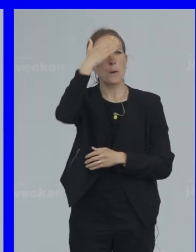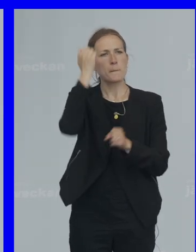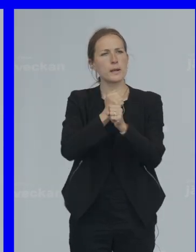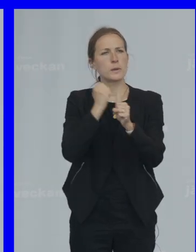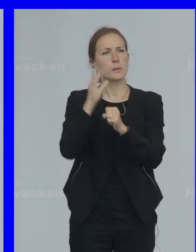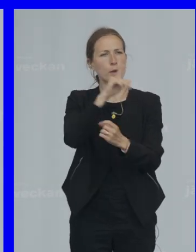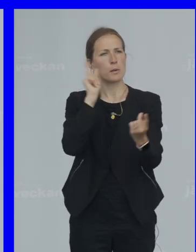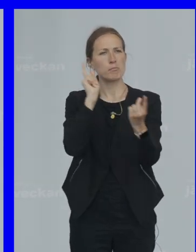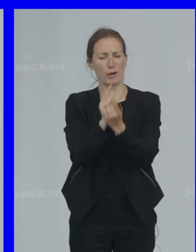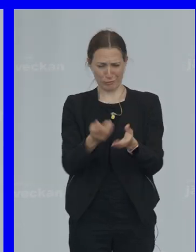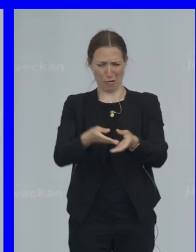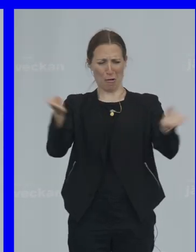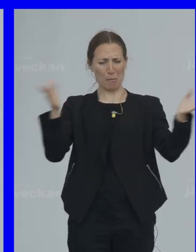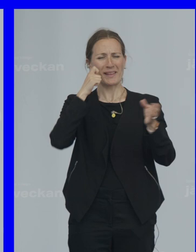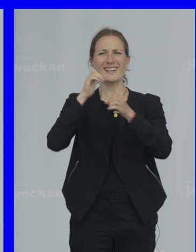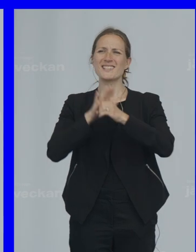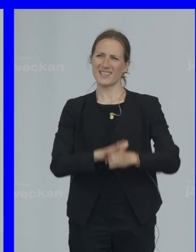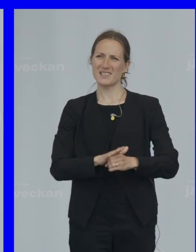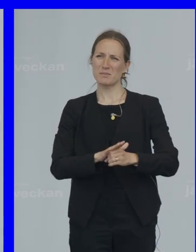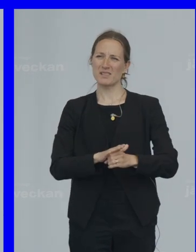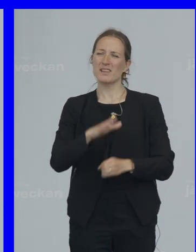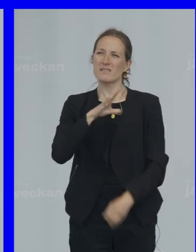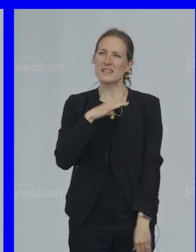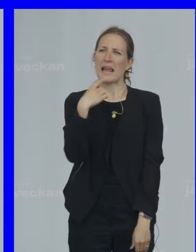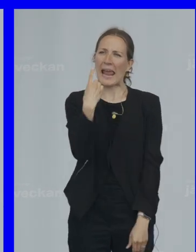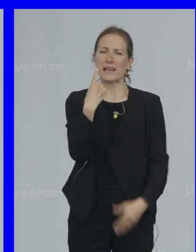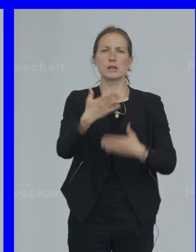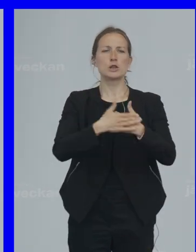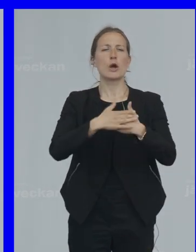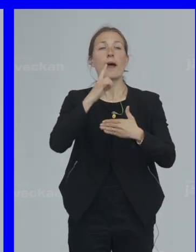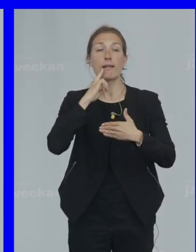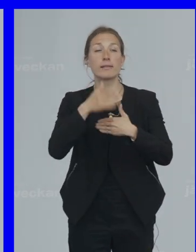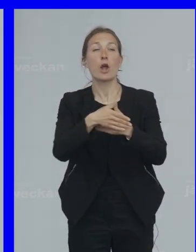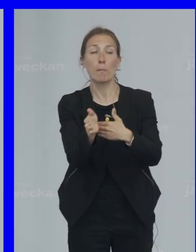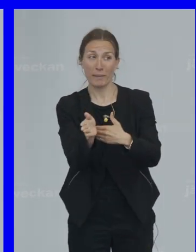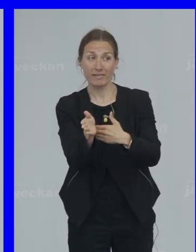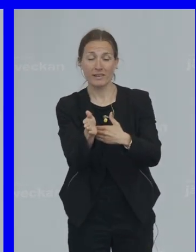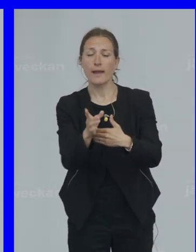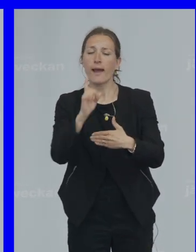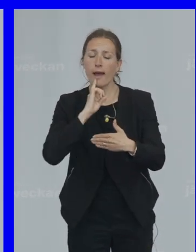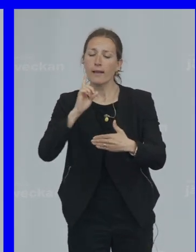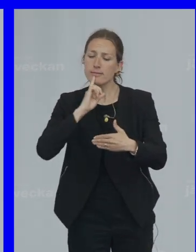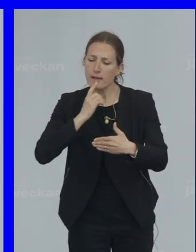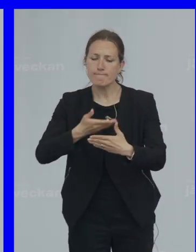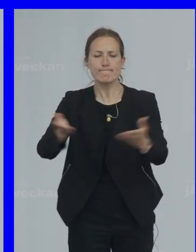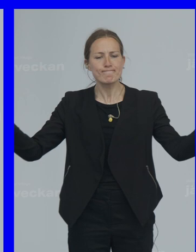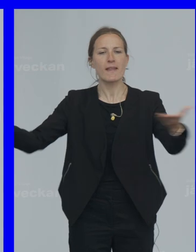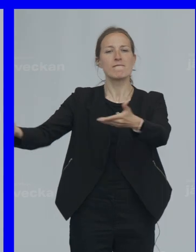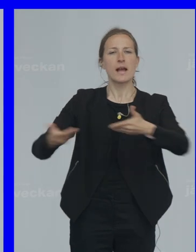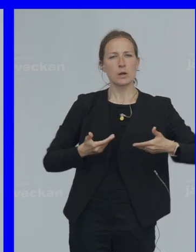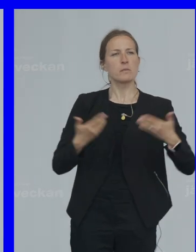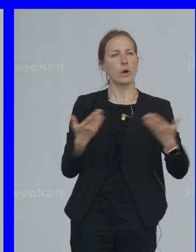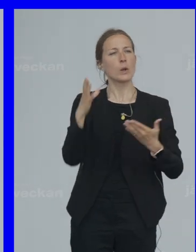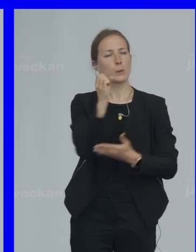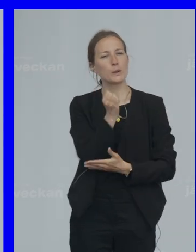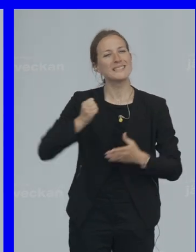öppna rasismen Då finns det en dörr Som alltid är öppen Som alltid välkomnar Och det är